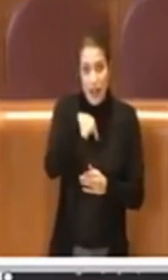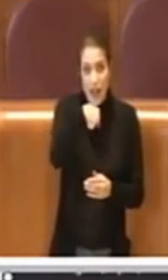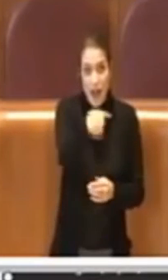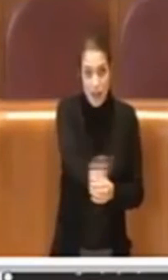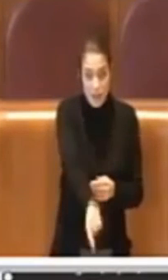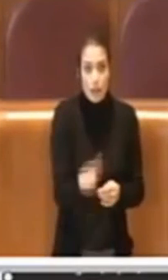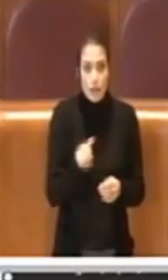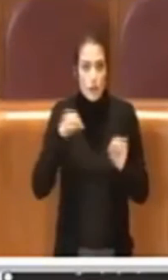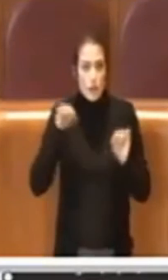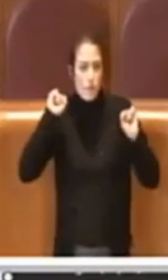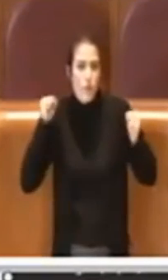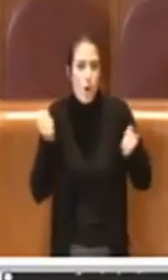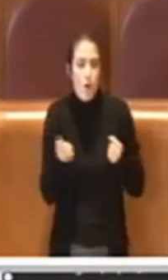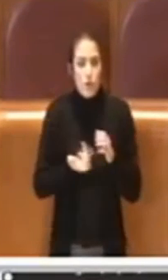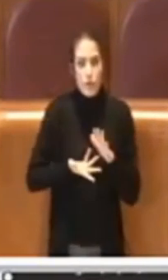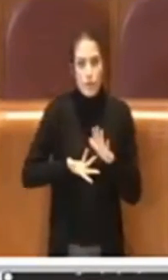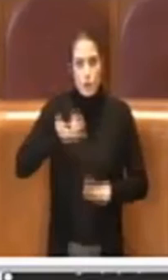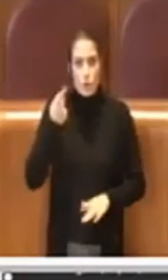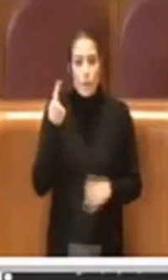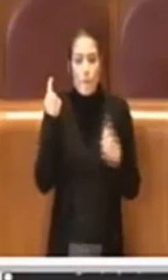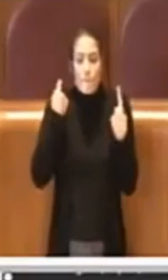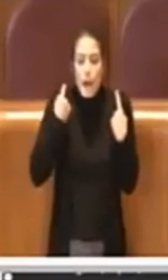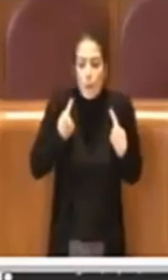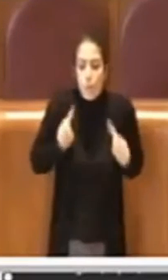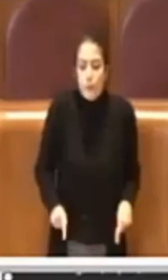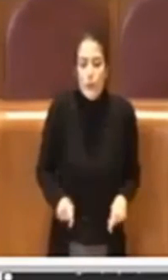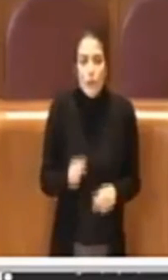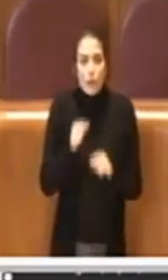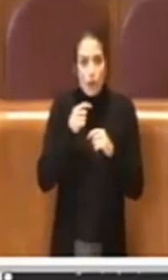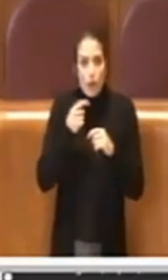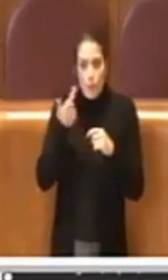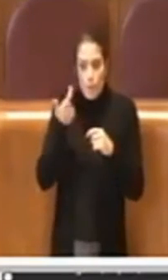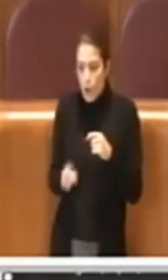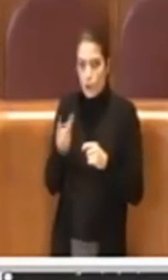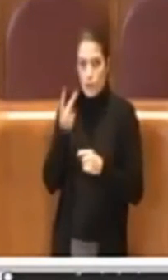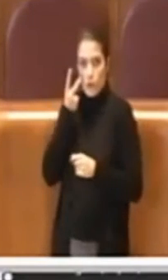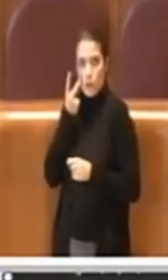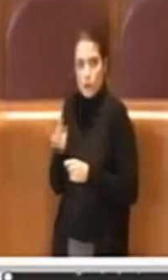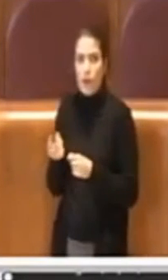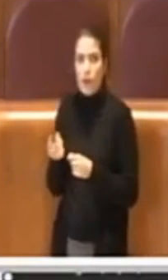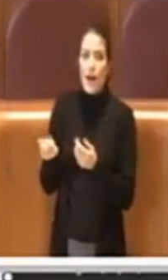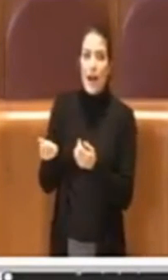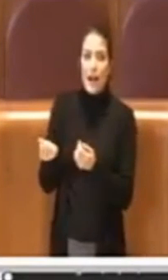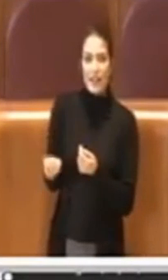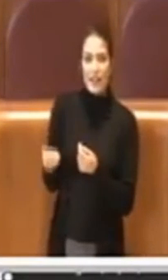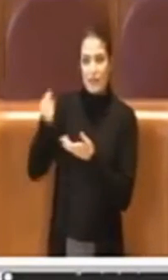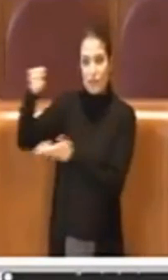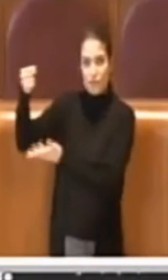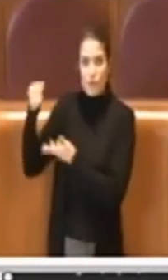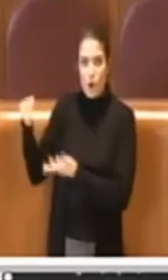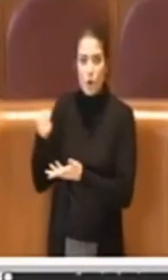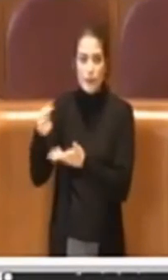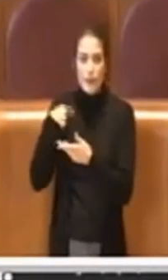questo quello che abbiamo potuto fare con le casse disastrate che abbiamo trovato.